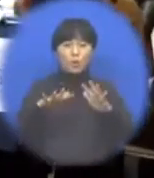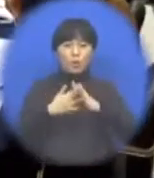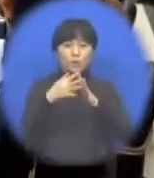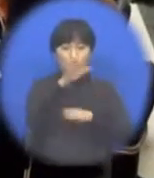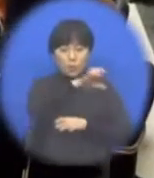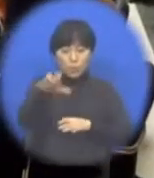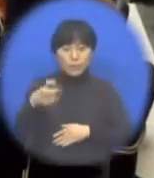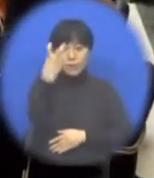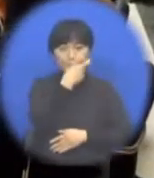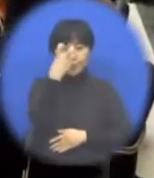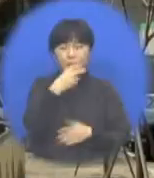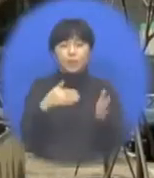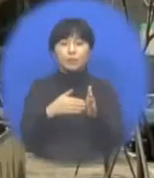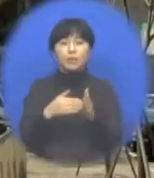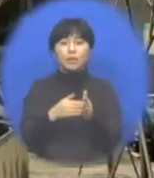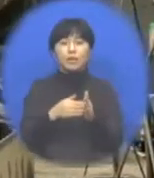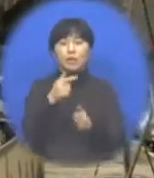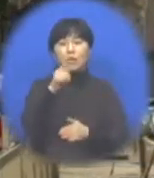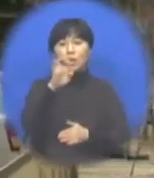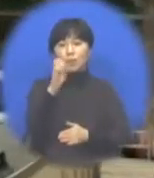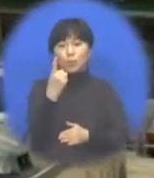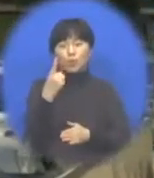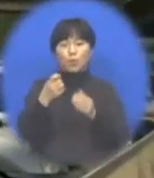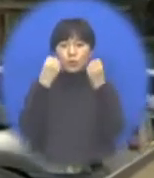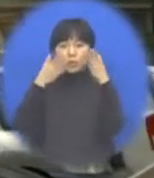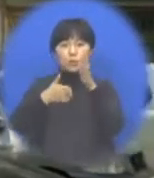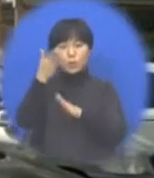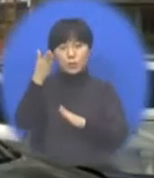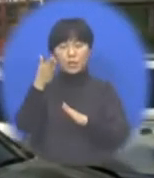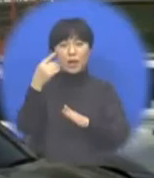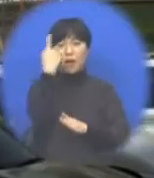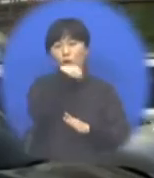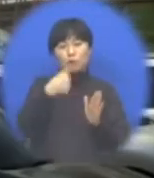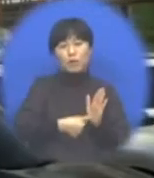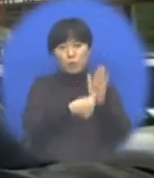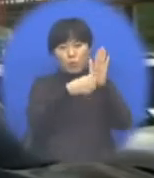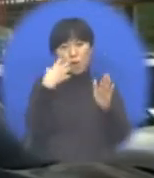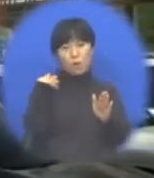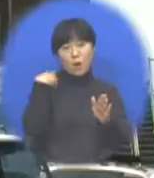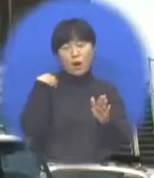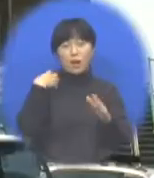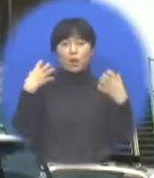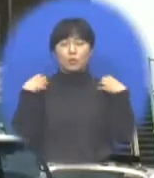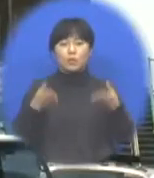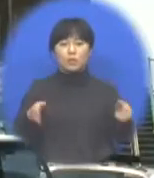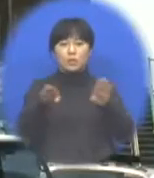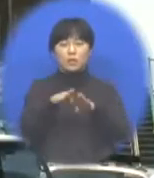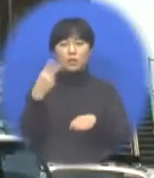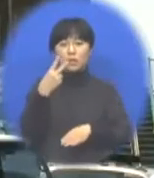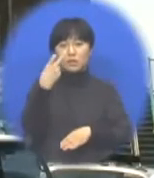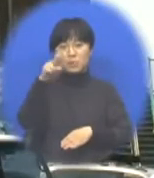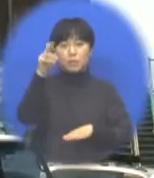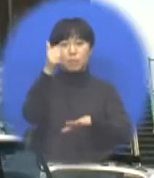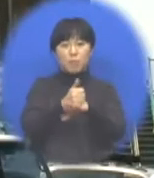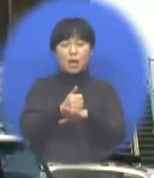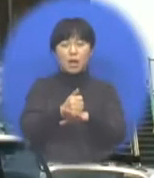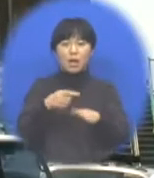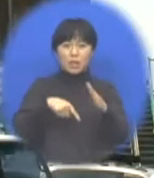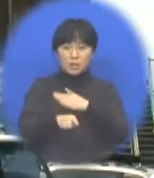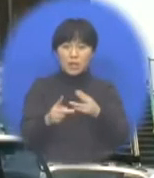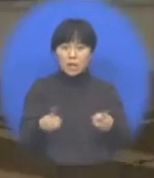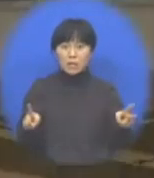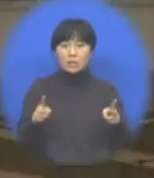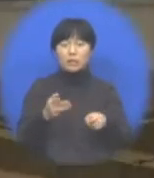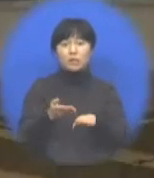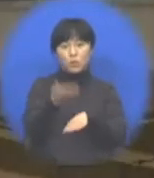한편 내포신도시의 랜드마크 역할을 하게 될 도청 신청사는 2012년 말에 지하 2층, 지상